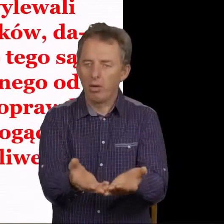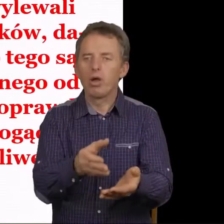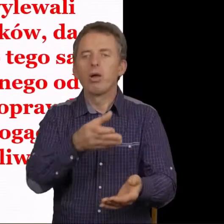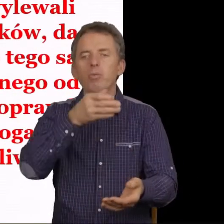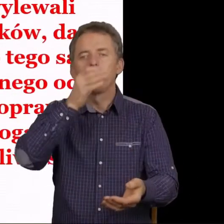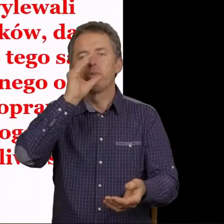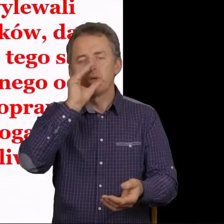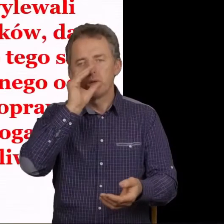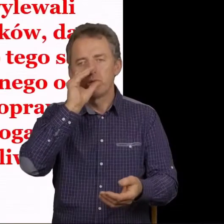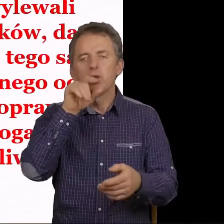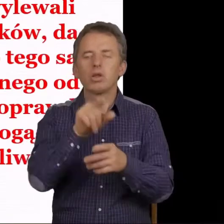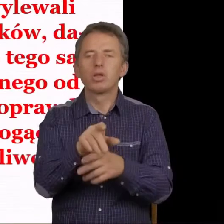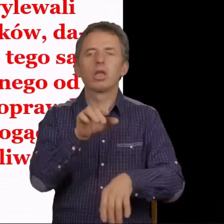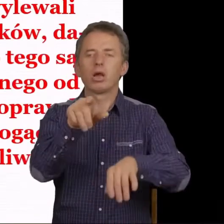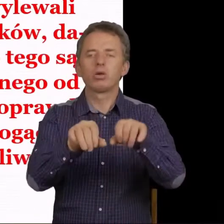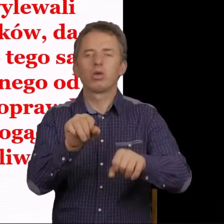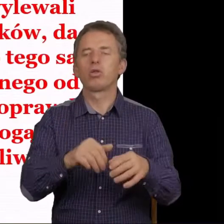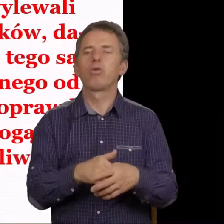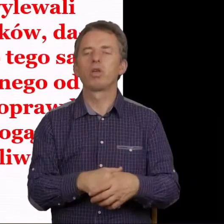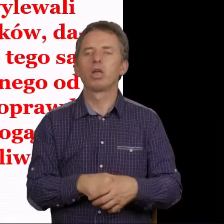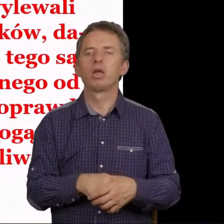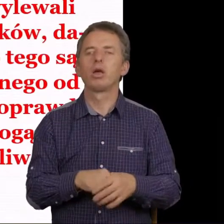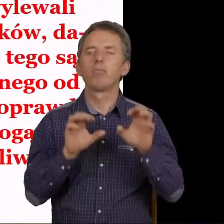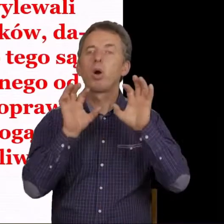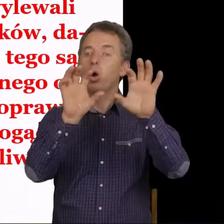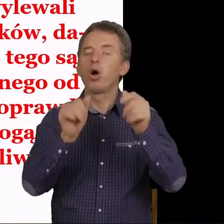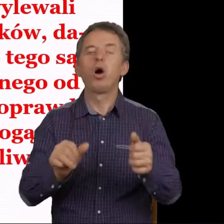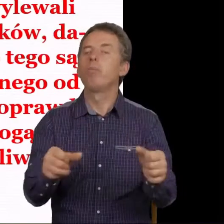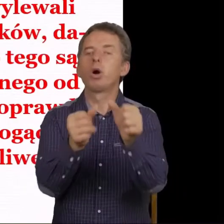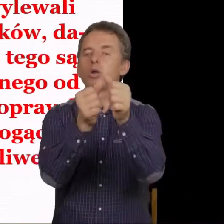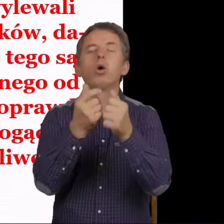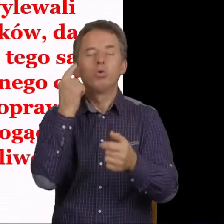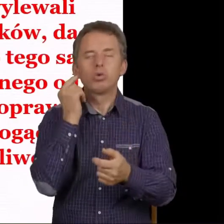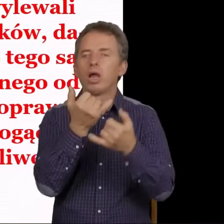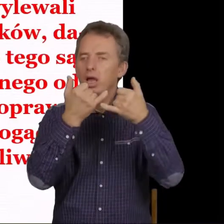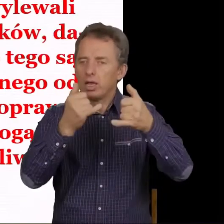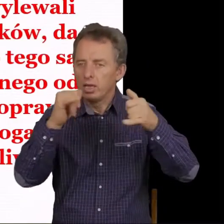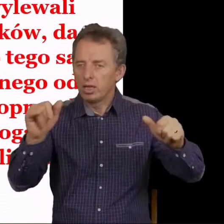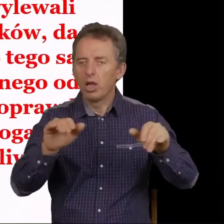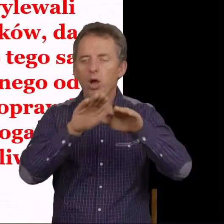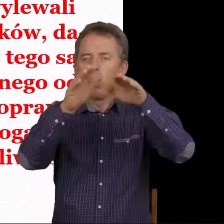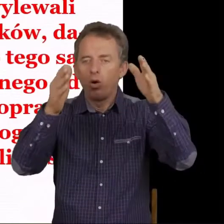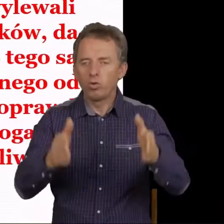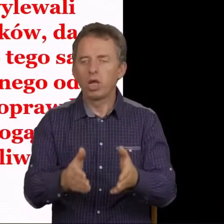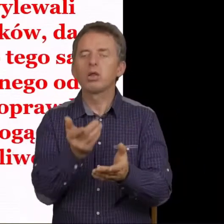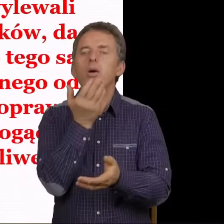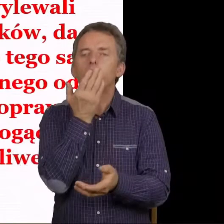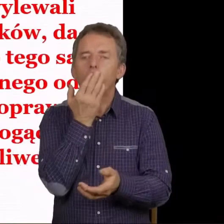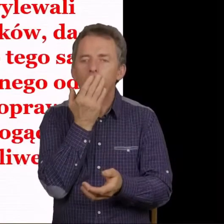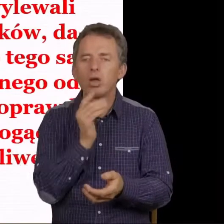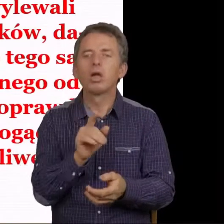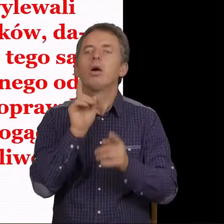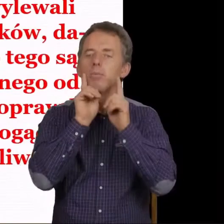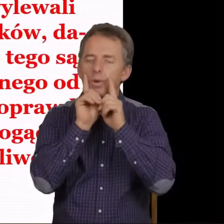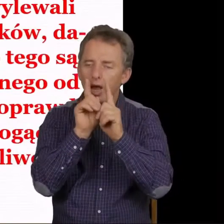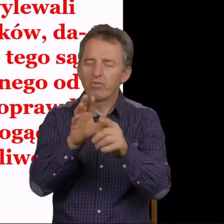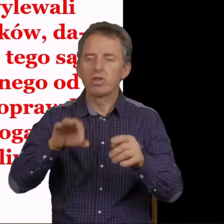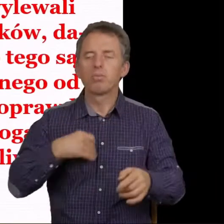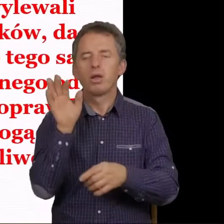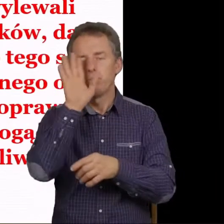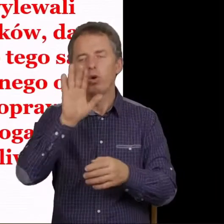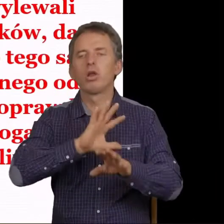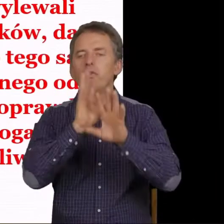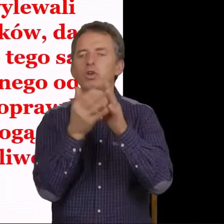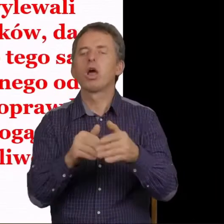krew, bo tego są godni. I usłyszałem innego od ołtarza mówiącego Do prawdy, Panie Boże